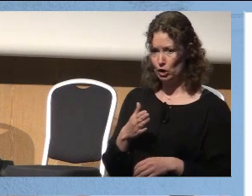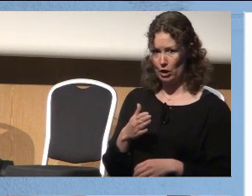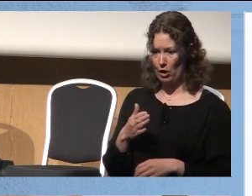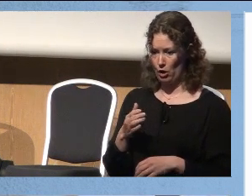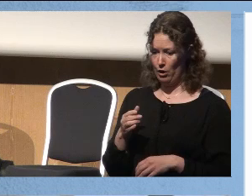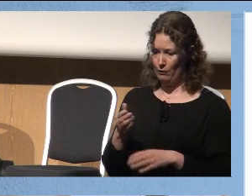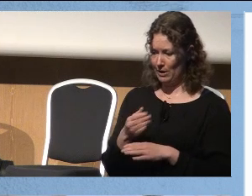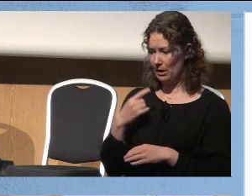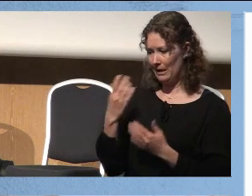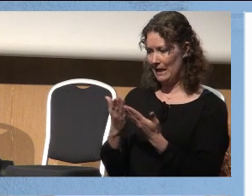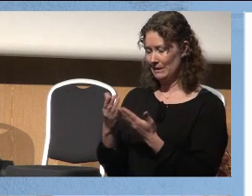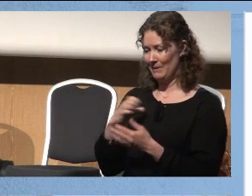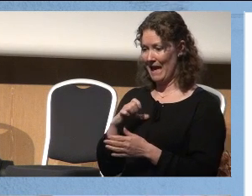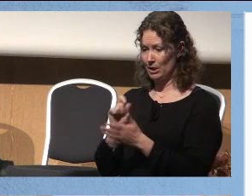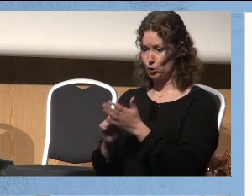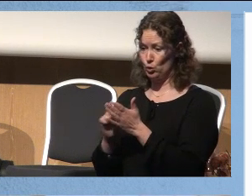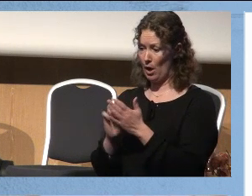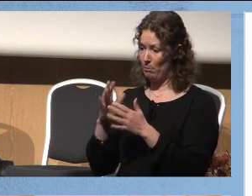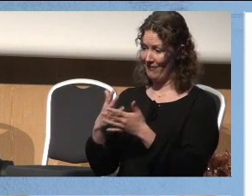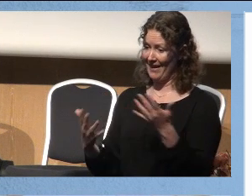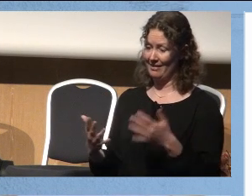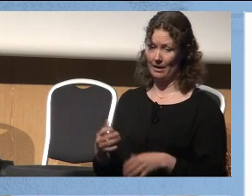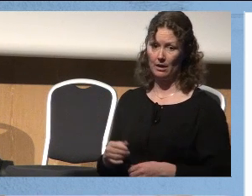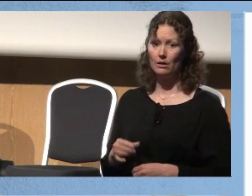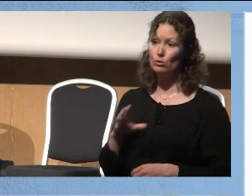på nettet, det synes jeg er veldig klok. Tenkt.